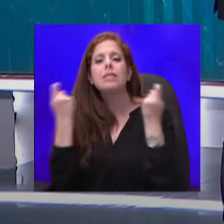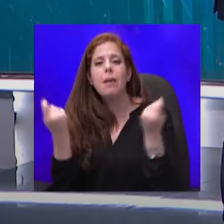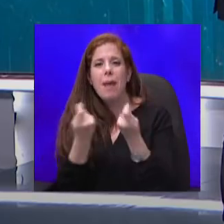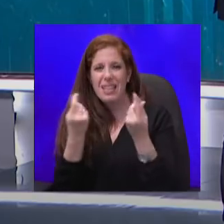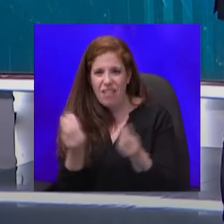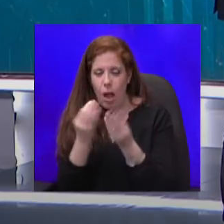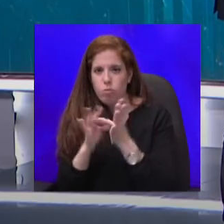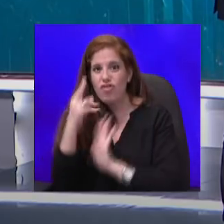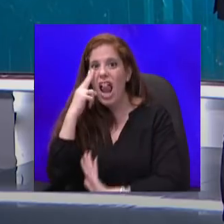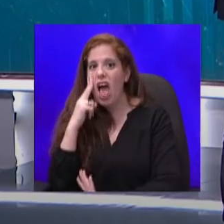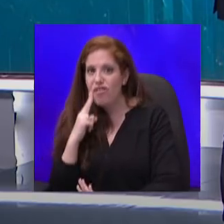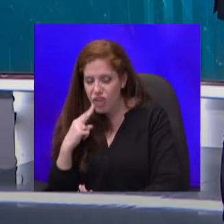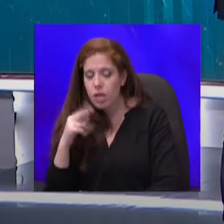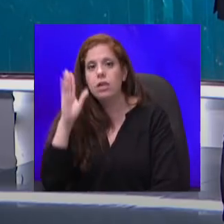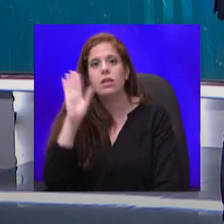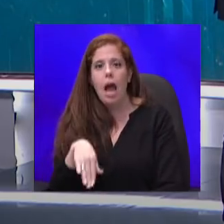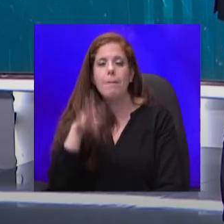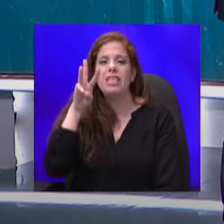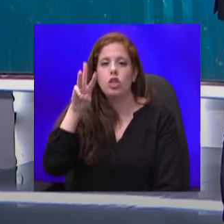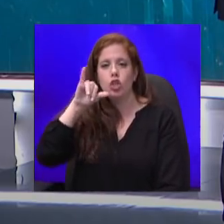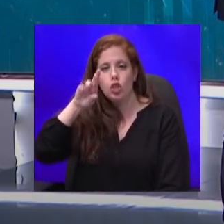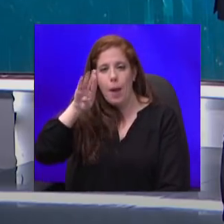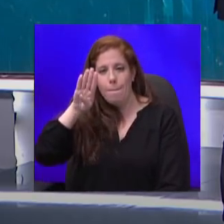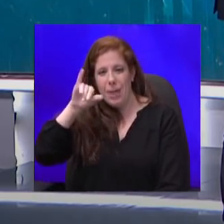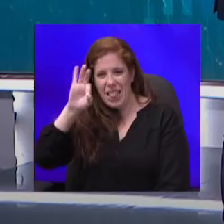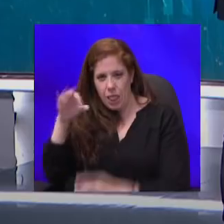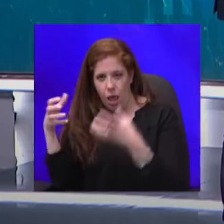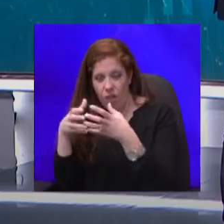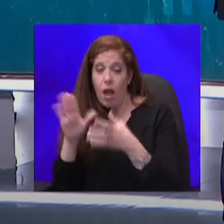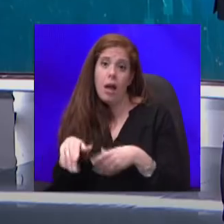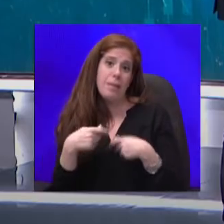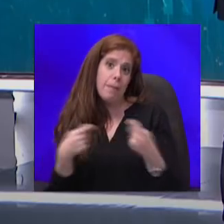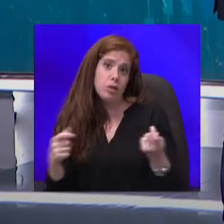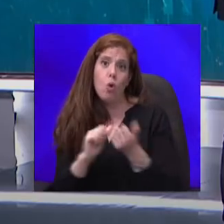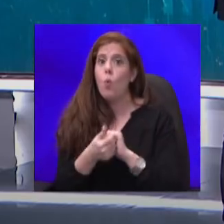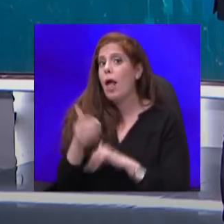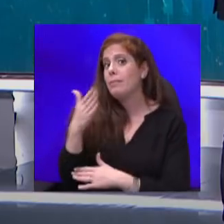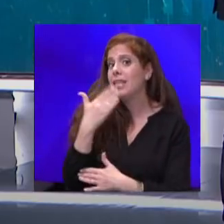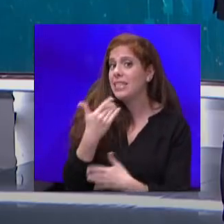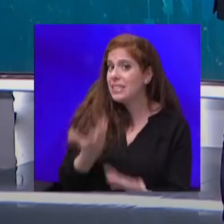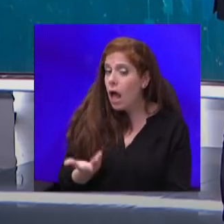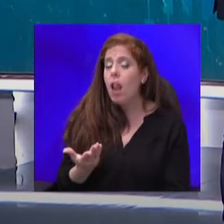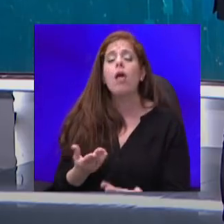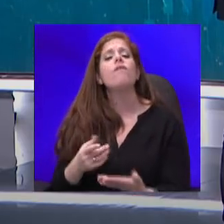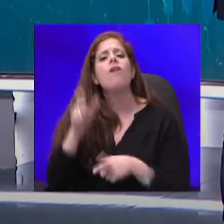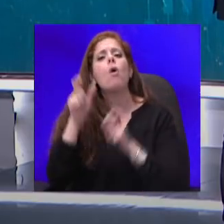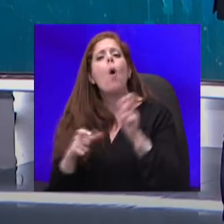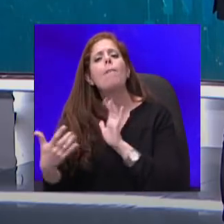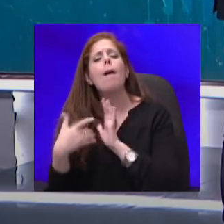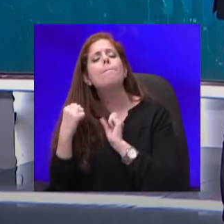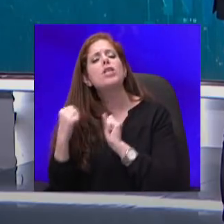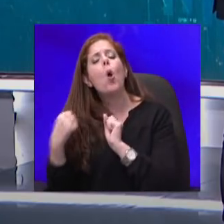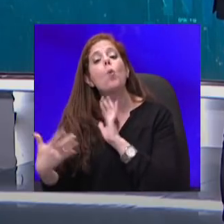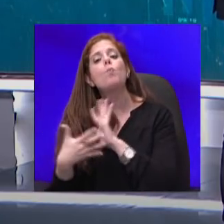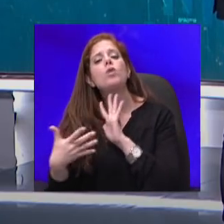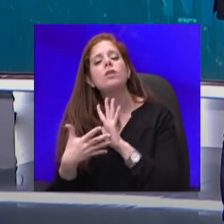שירביט, גם את המשק, אולי את מדינת ישראל, וגורמי הביטחון חוקרים, מה עומד מאחורי הפריצה הזו, אני מניח שהם